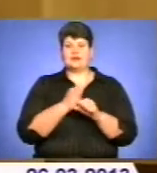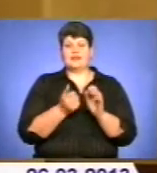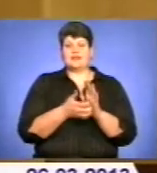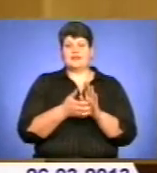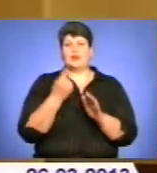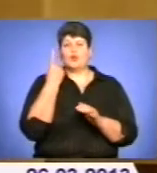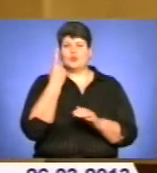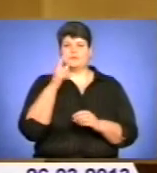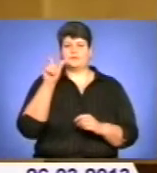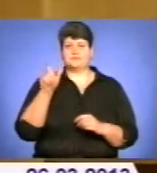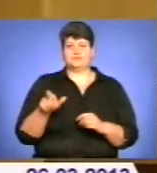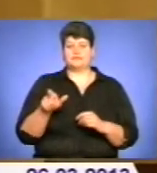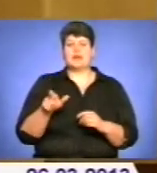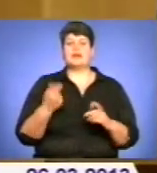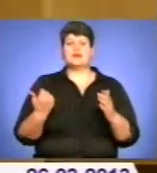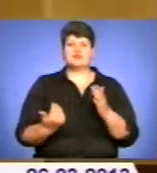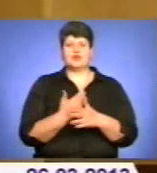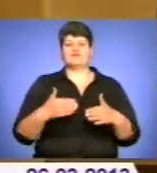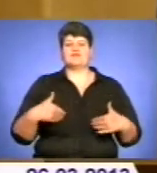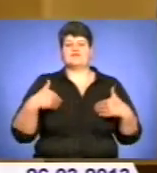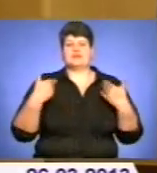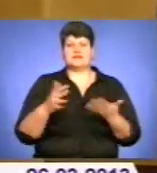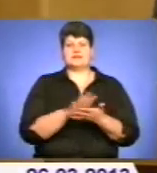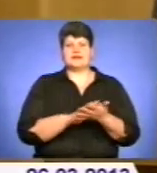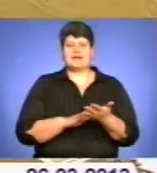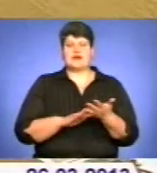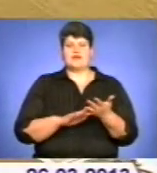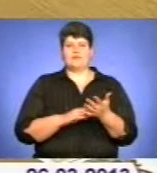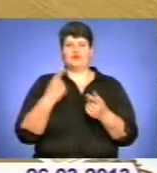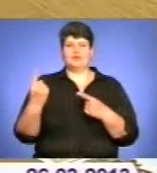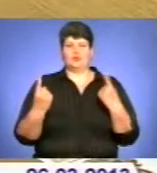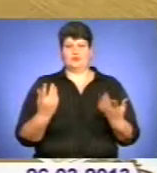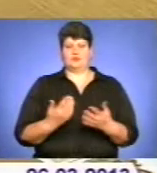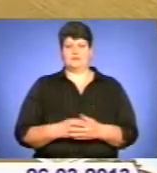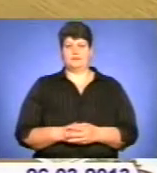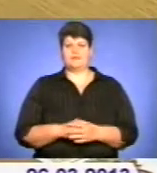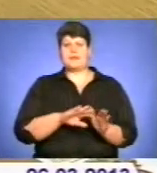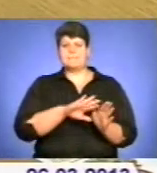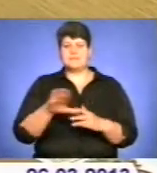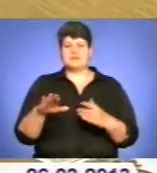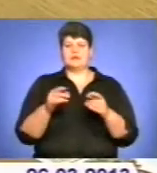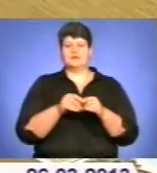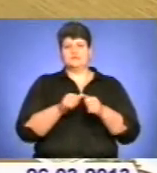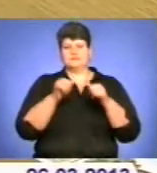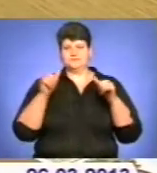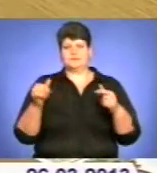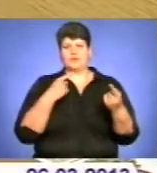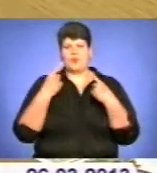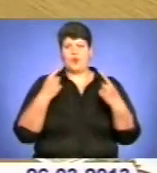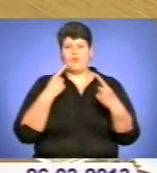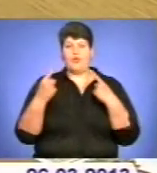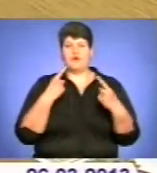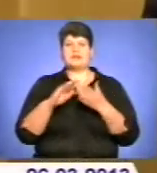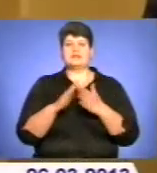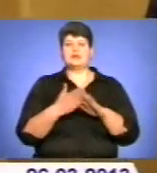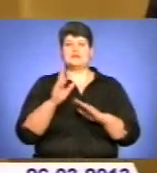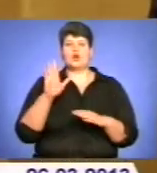одного обранця. І знову депутати звертаються із заявами і зверненнями один до одного. Після публічного обговорення ситуації з кворумом в обласній